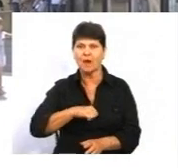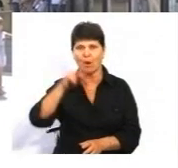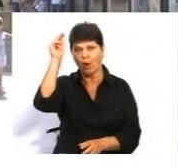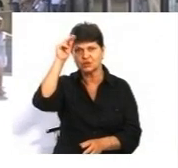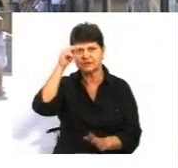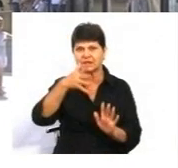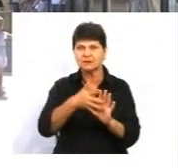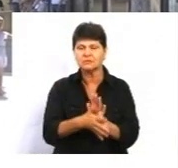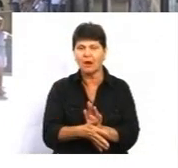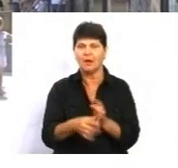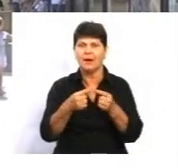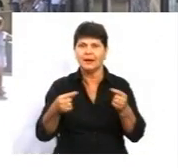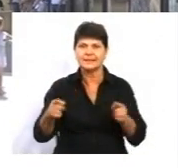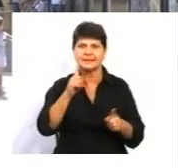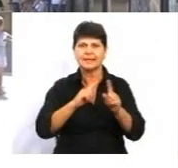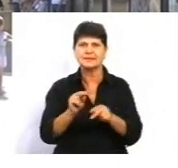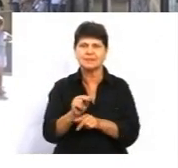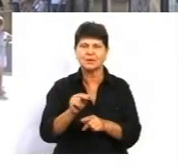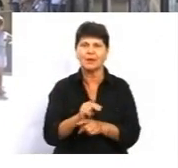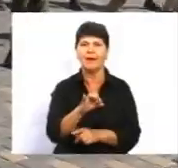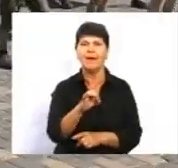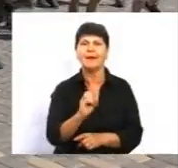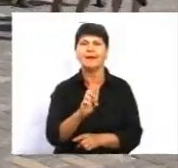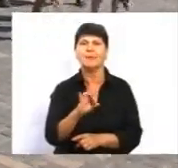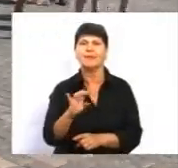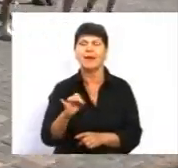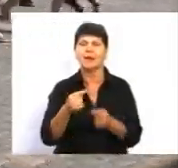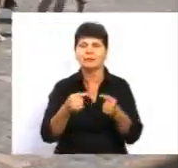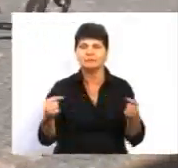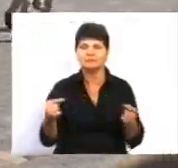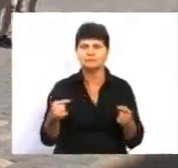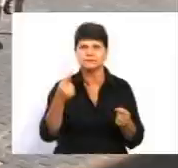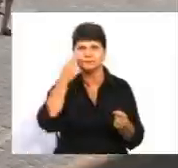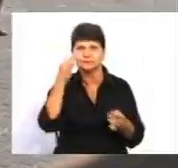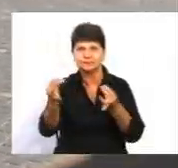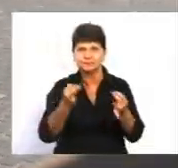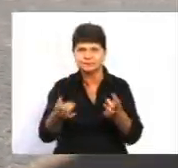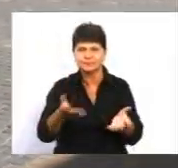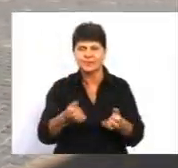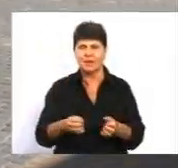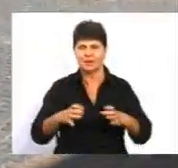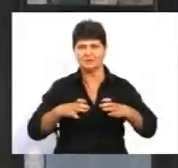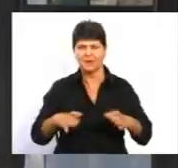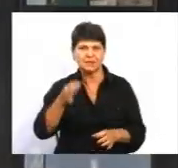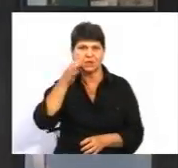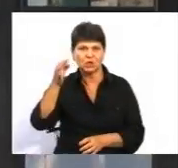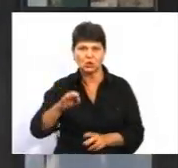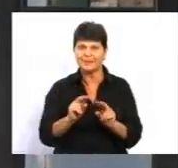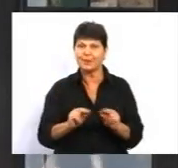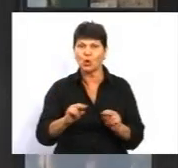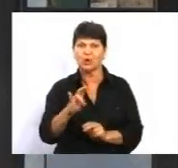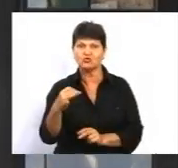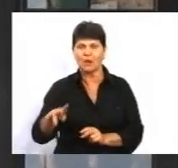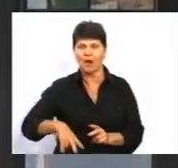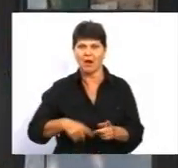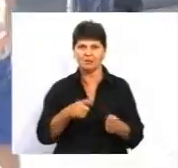проходили різні семінари, вебінари, які можна було підчерпнути і збагатити свій педагогічний досвід. Ну і адміністрація не